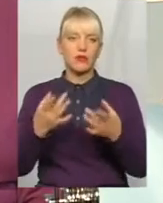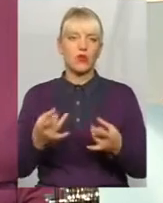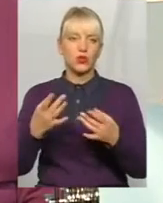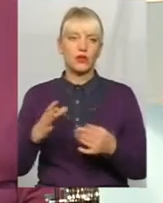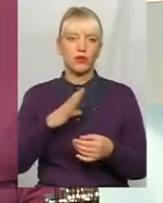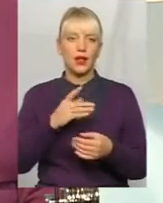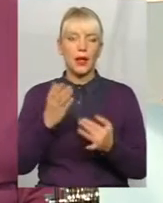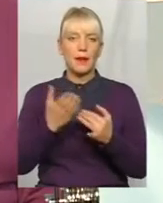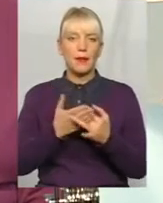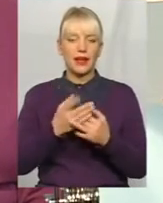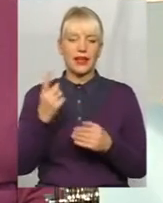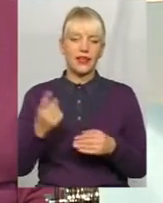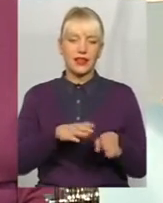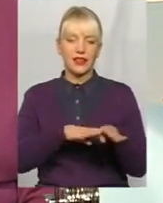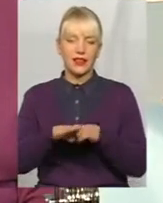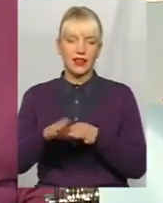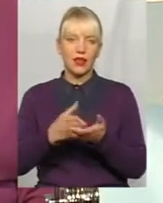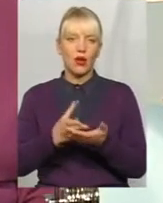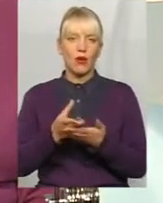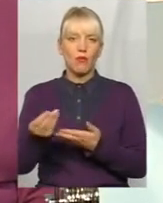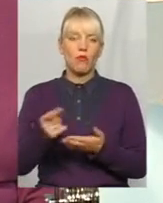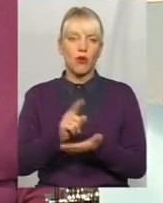була пільга єдиний податок, ми сплачували